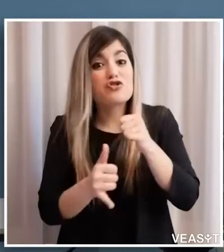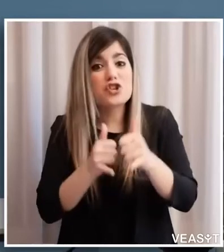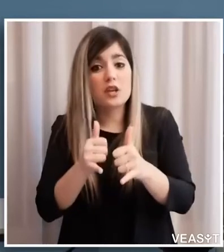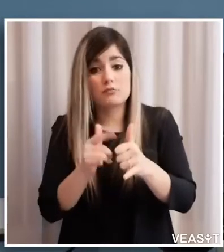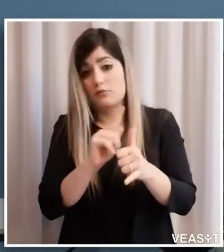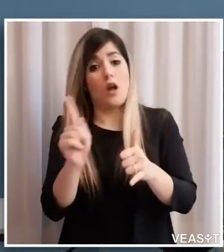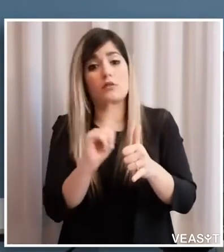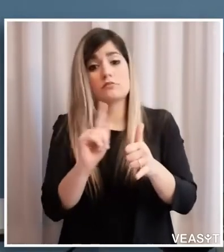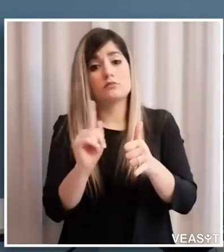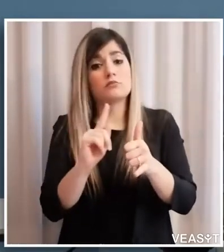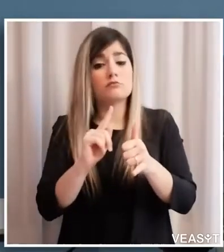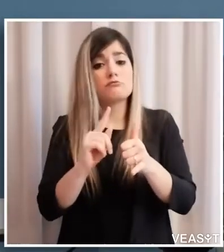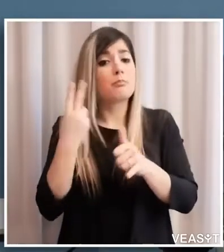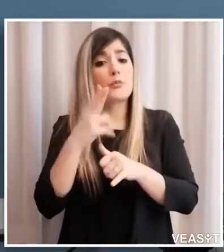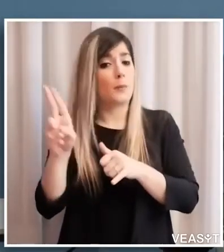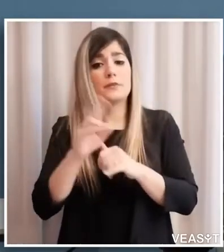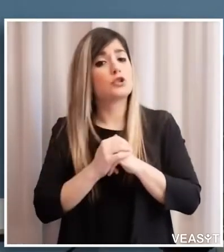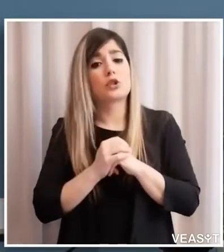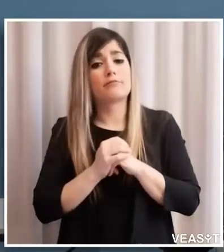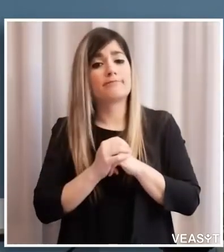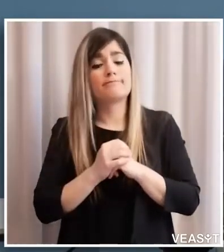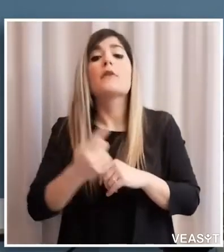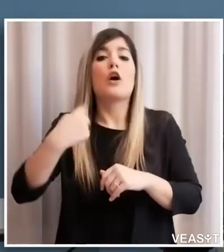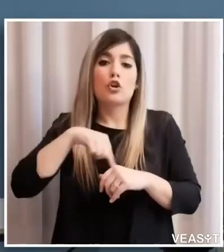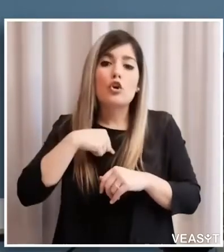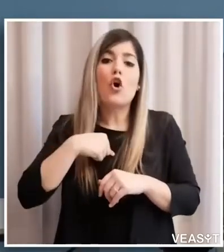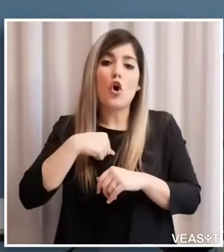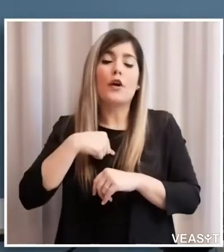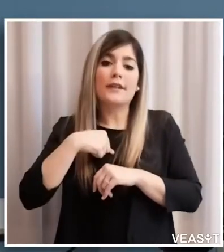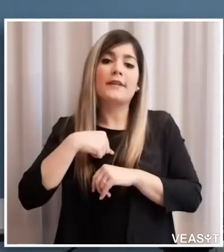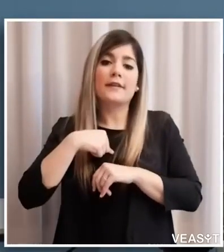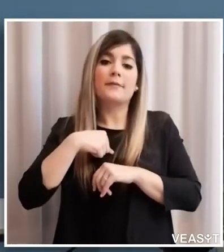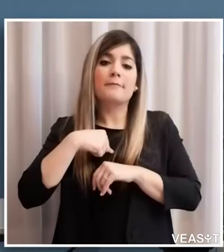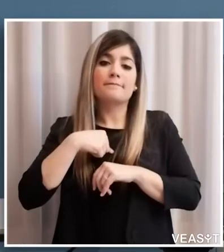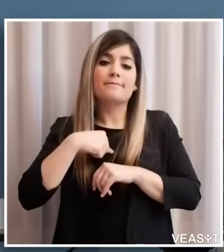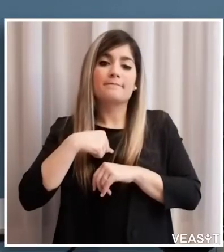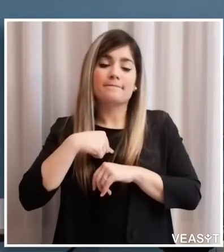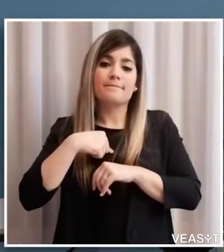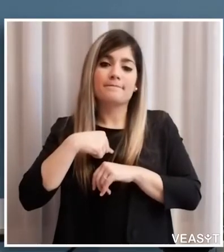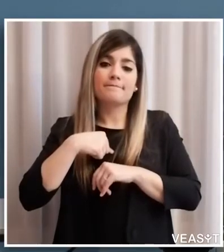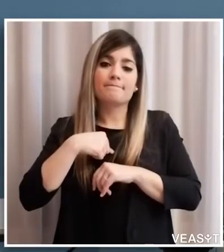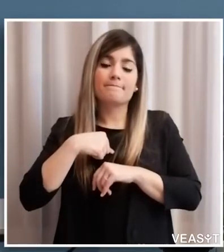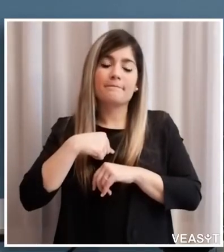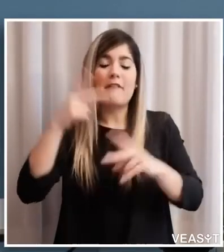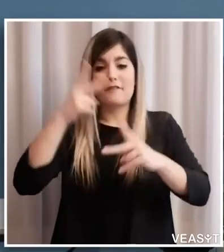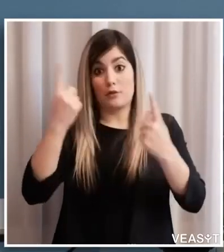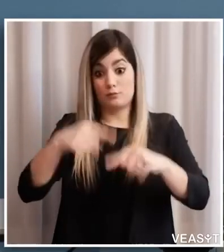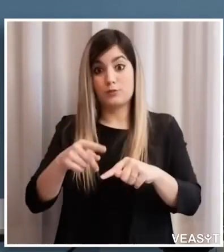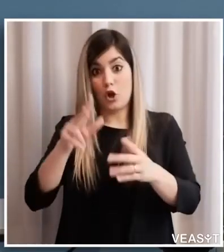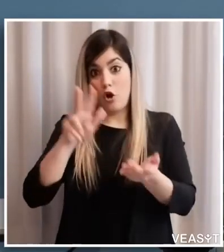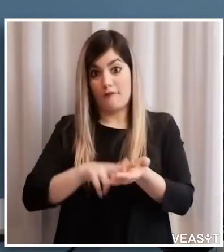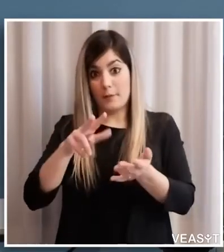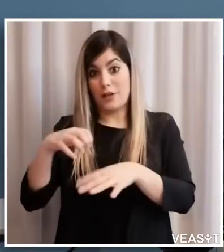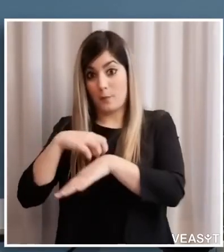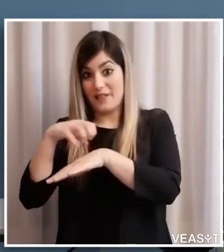ammessa noi abbiamo dato l'interpretazione che poi da qualche giorno è confermata anche dal dal ministero che